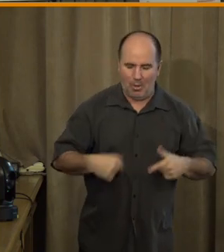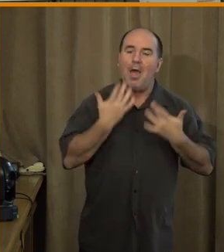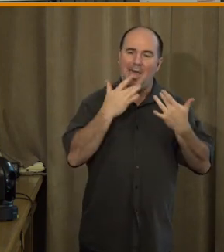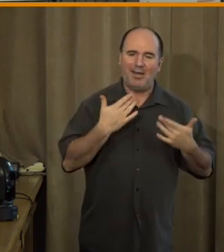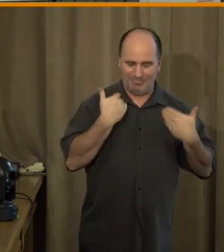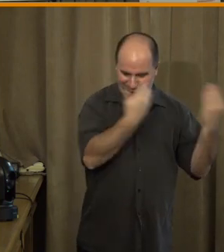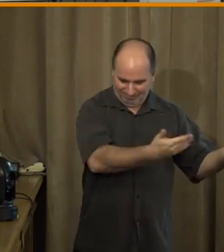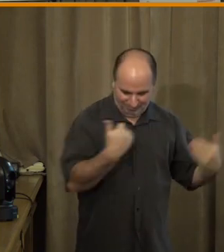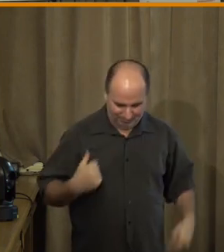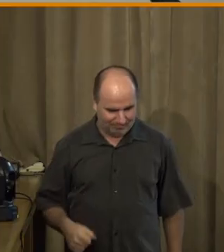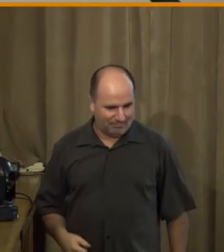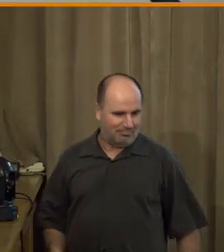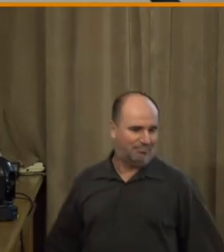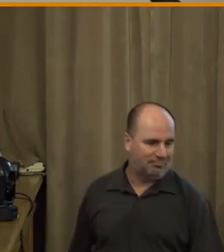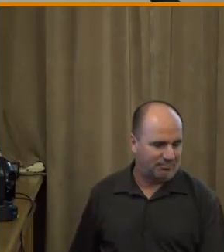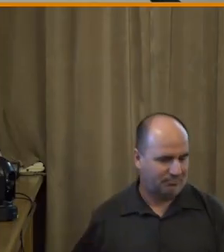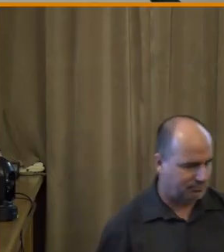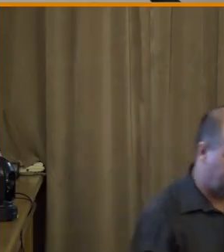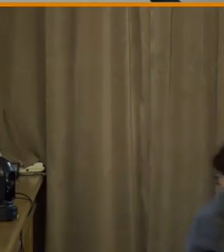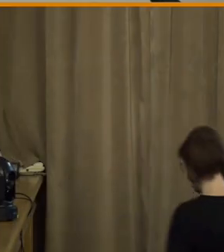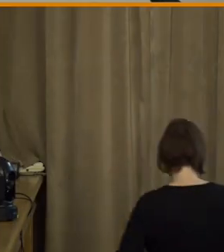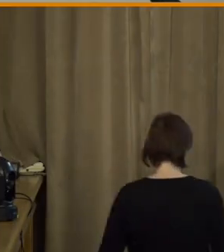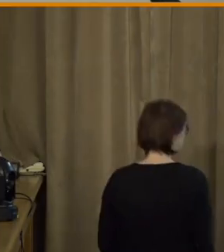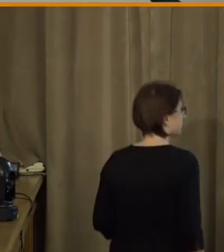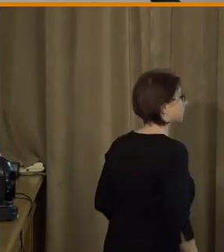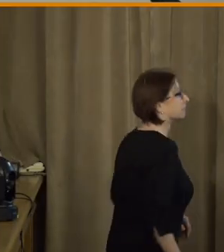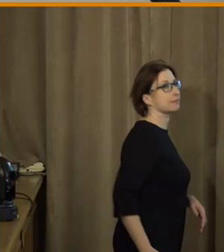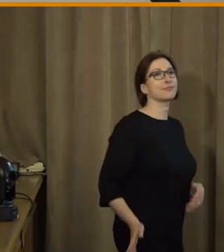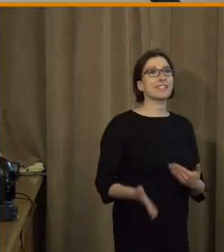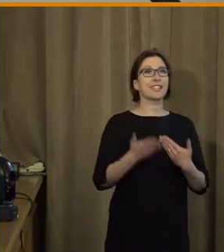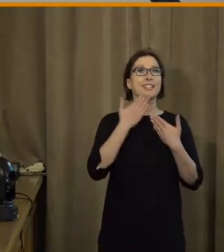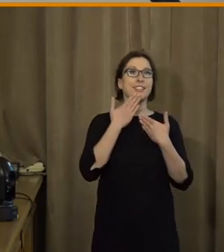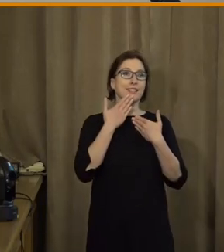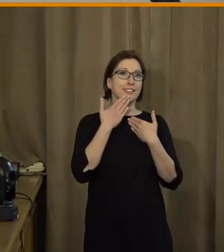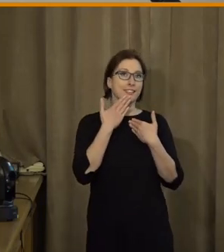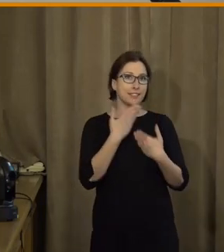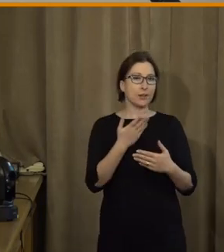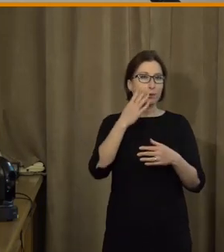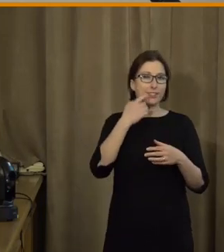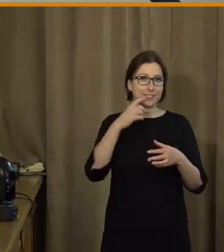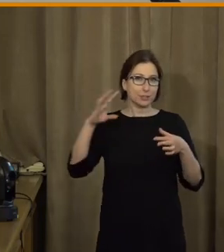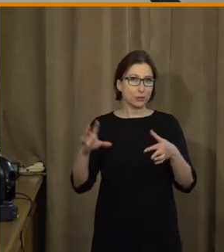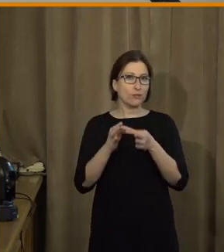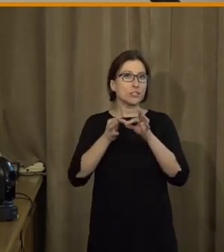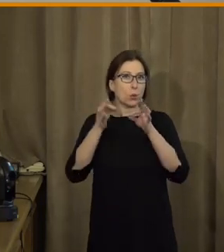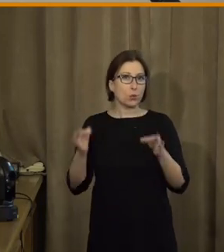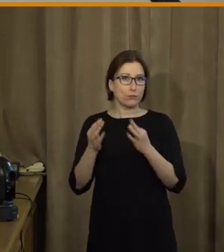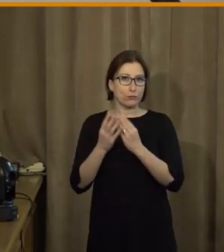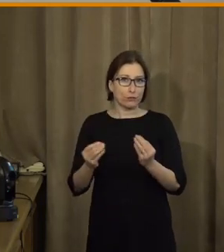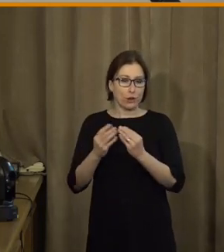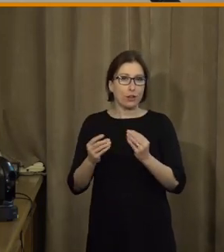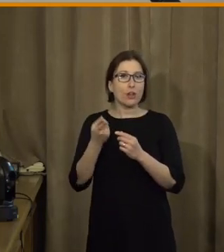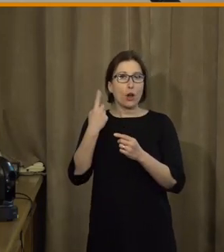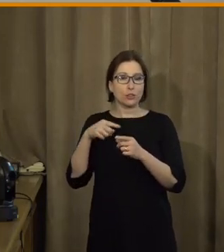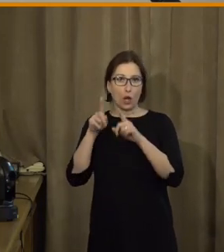Obobořil. Děkuji. Tak taky děkuji. Já bych navázal na přednášku, nebo tu úvodní řeč, paní